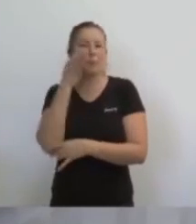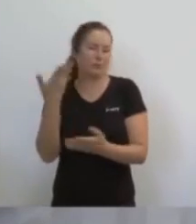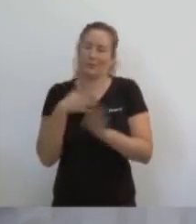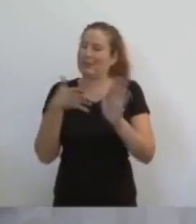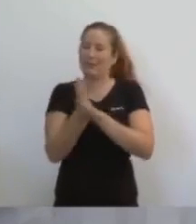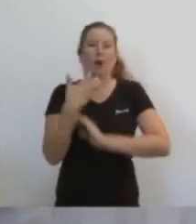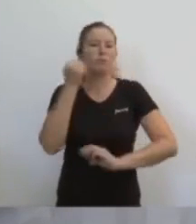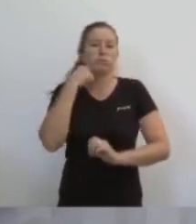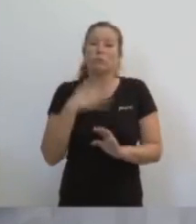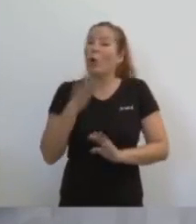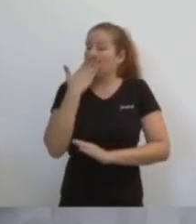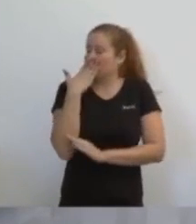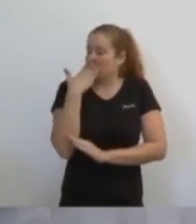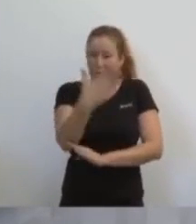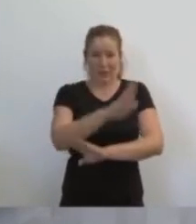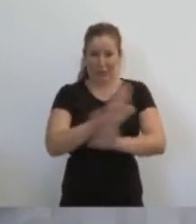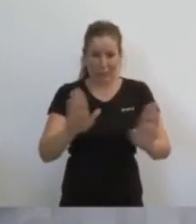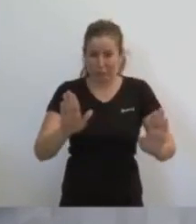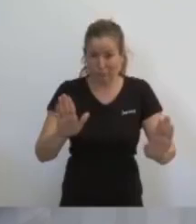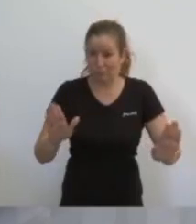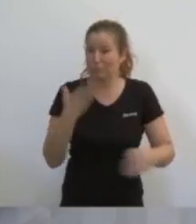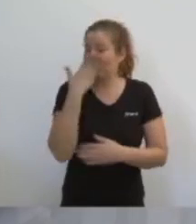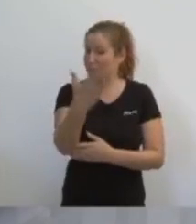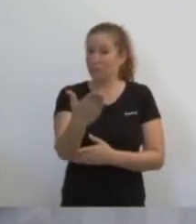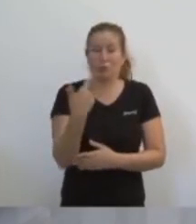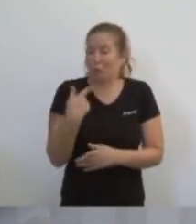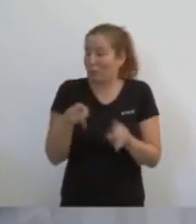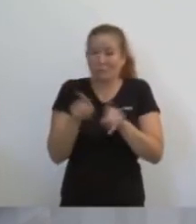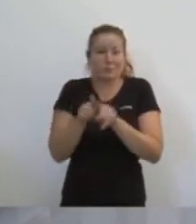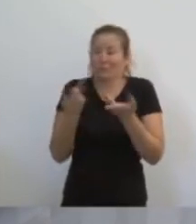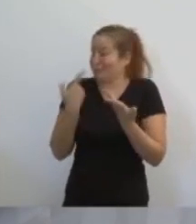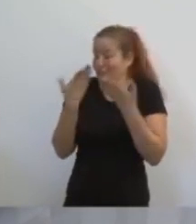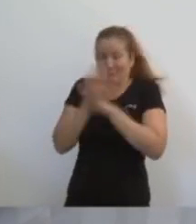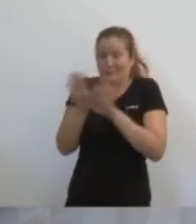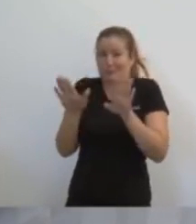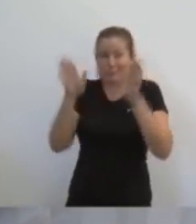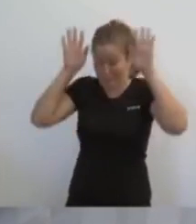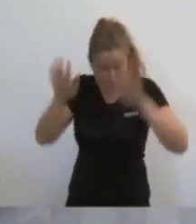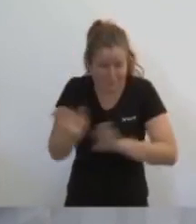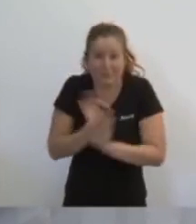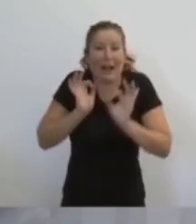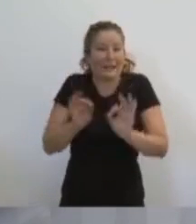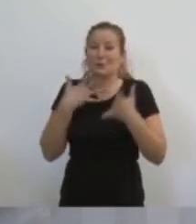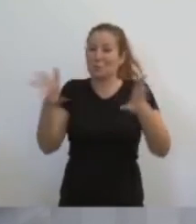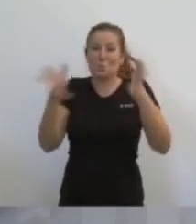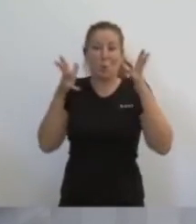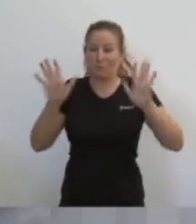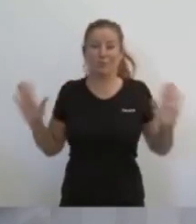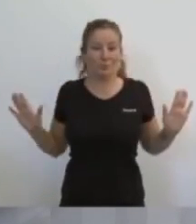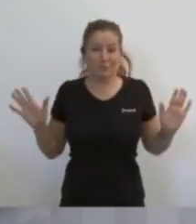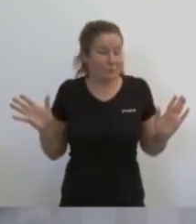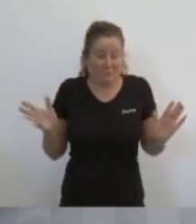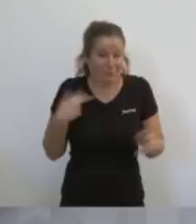Sánchez, de veritat. Jo li vaig a dir, és que sóc fan seu. I per favor, Sepulcre, demostrem vostè que no tinc la